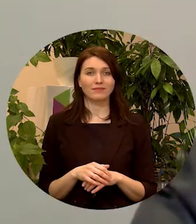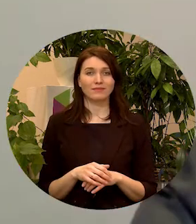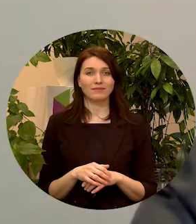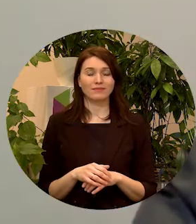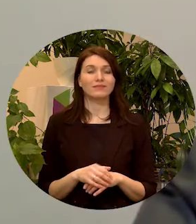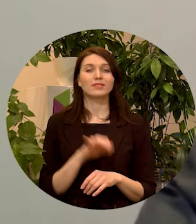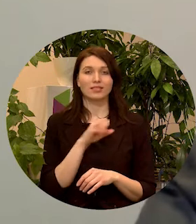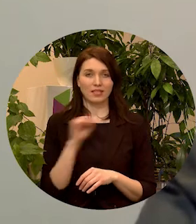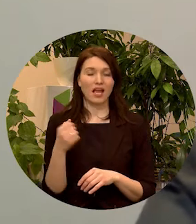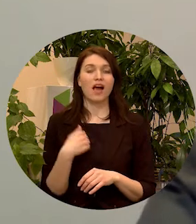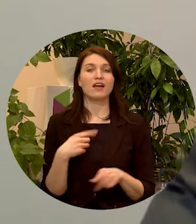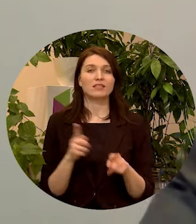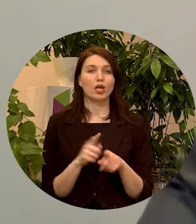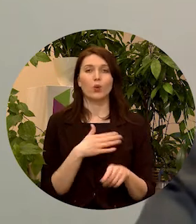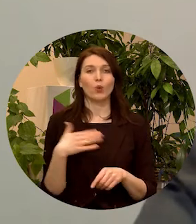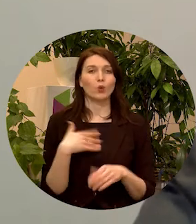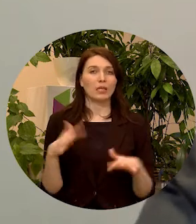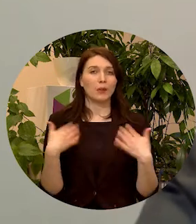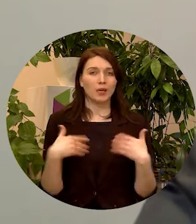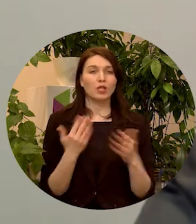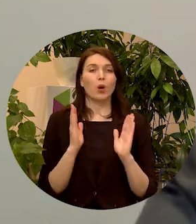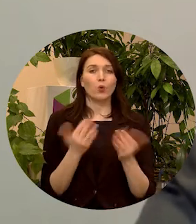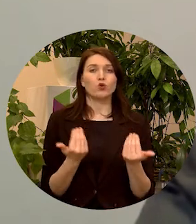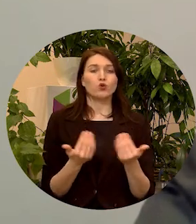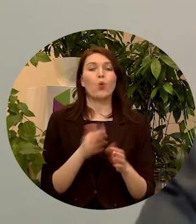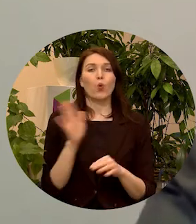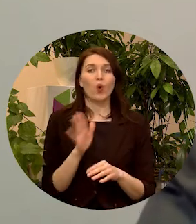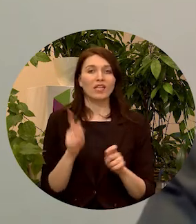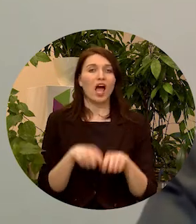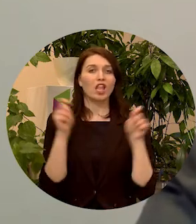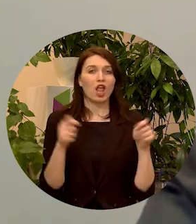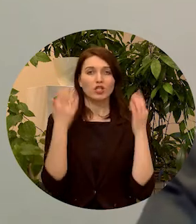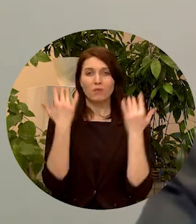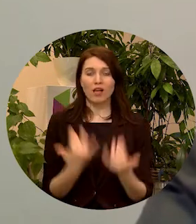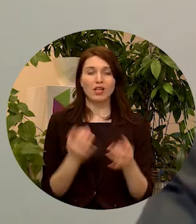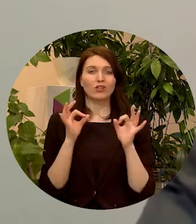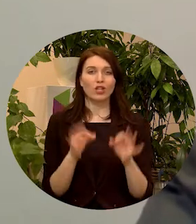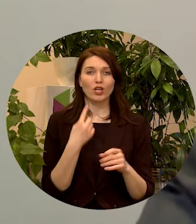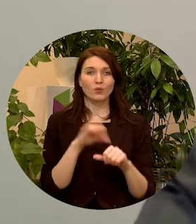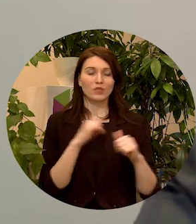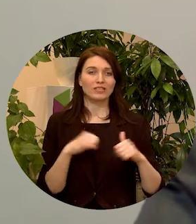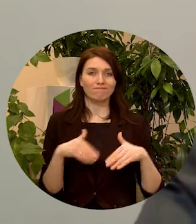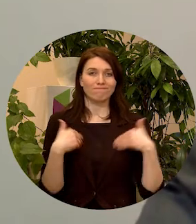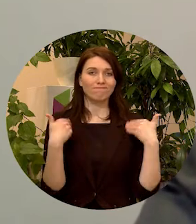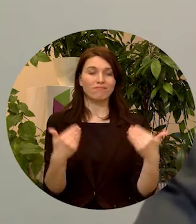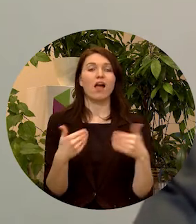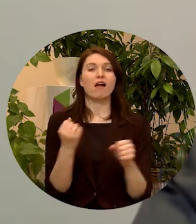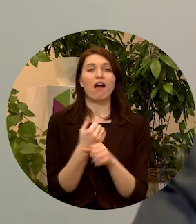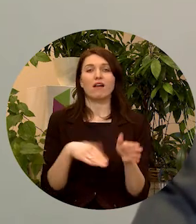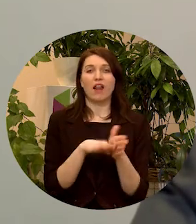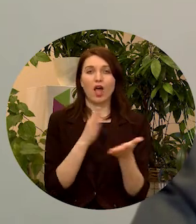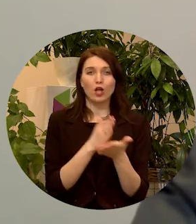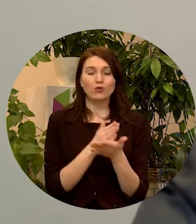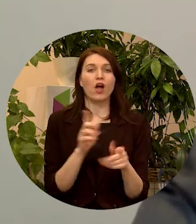Jā, es arī ļoti, ļoti priecājos būt šīs dienas atklāšanas pasākumā un tiešām no sirds veicu gan klātrasošos, gan,